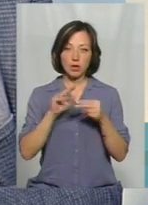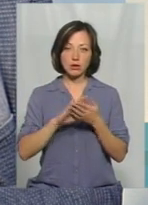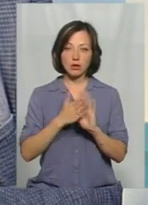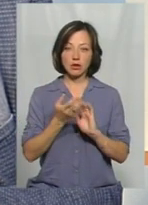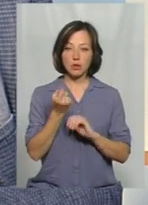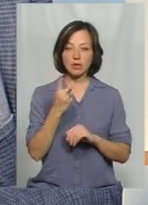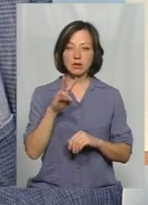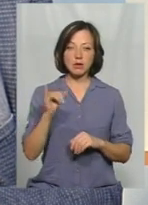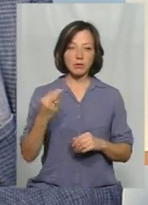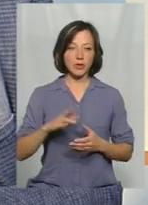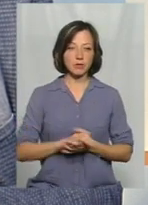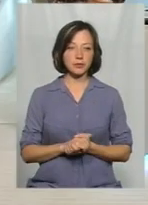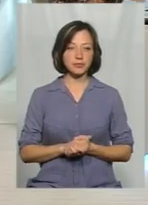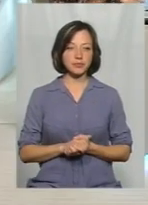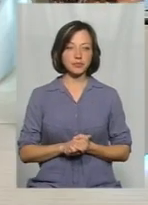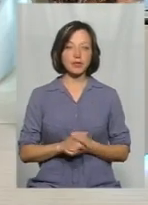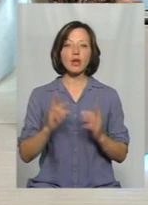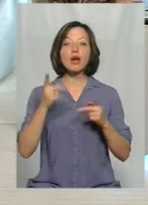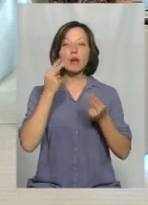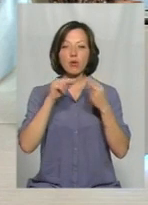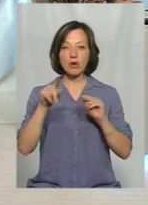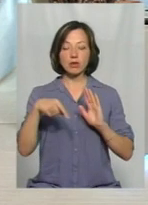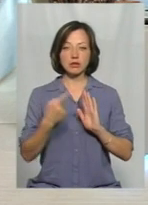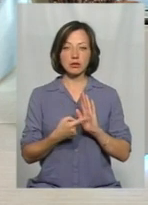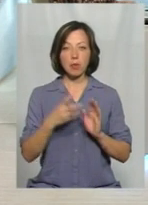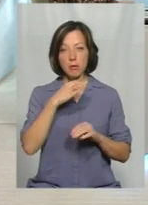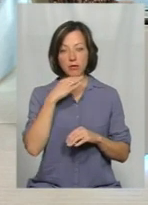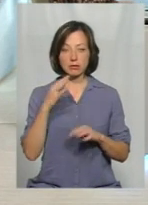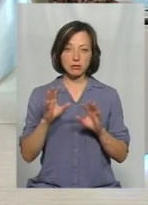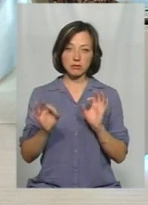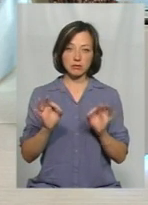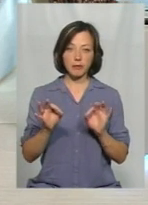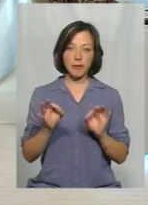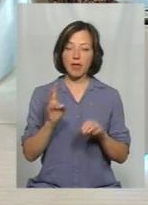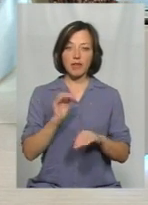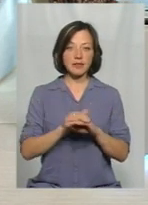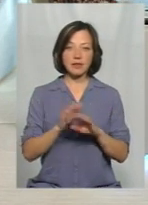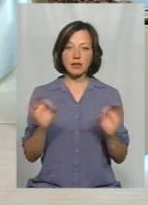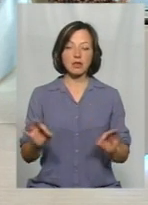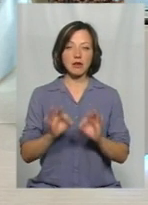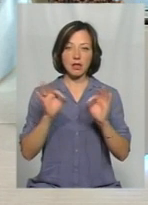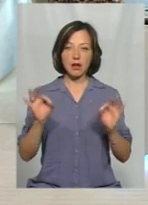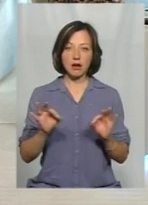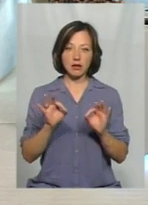на 11 липня. Наскільки вони покращилися? Не зафіксовано ніяких